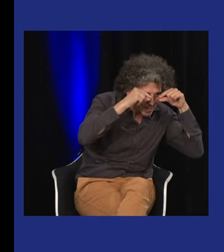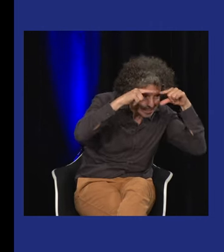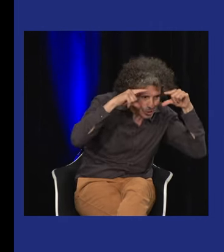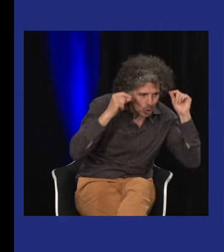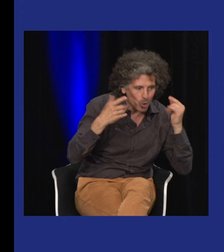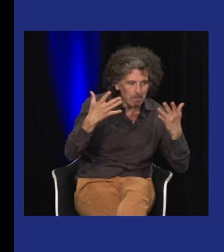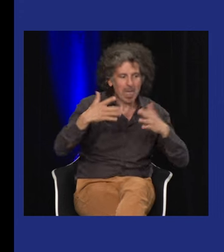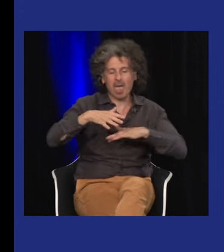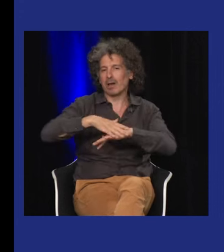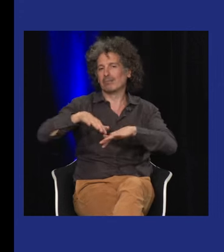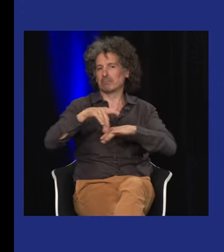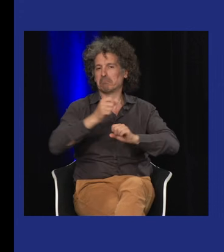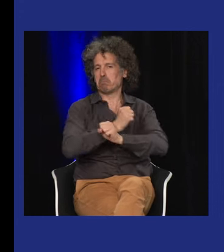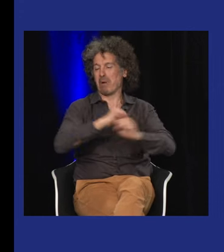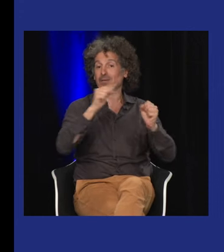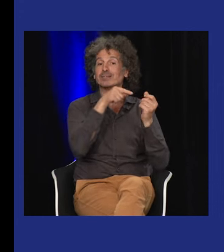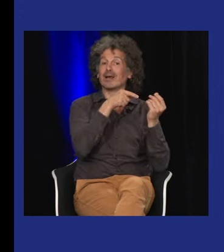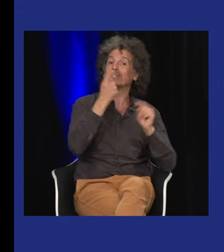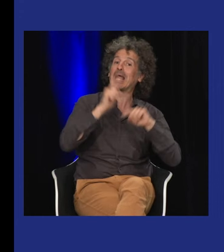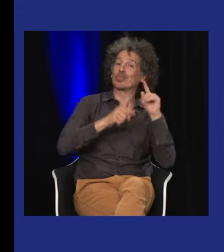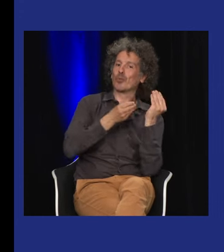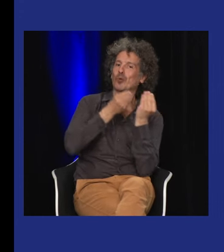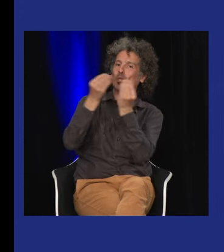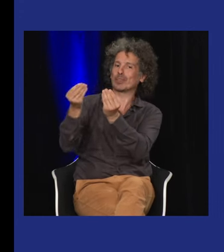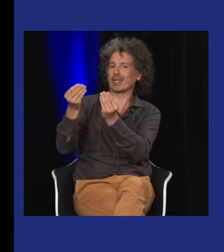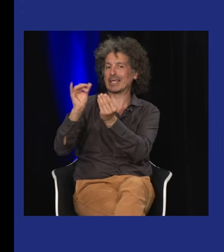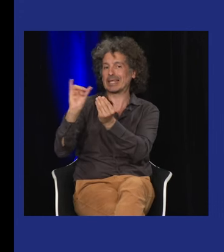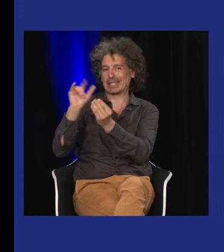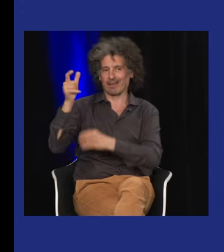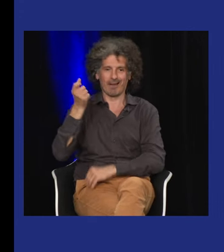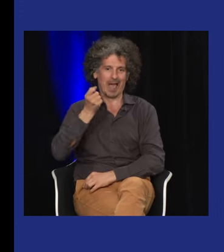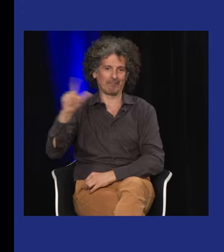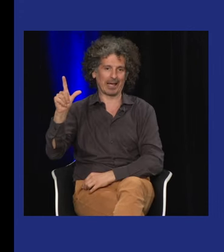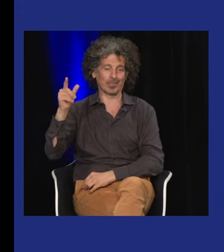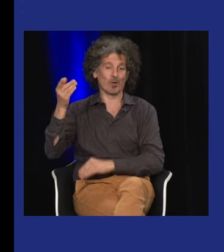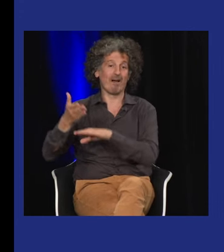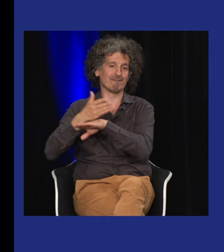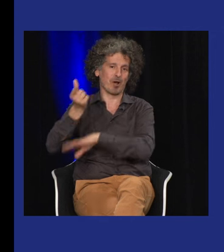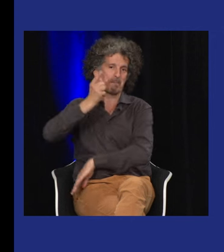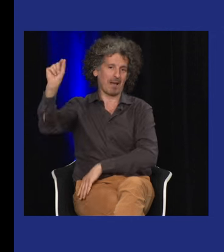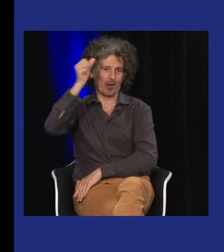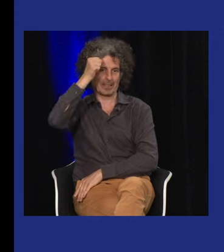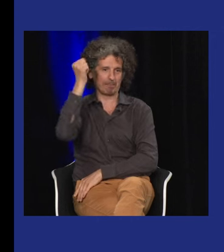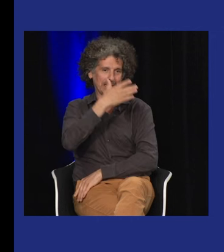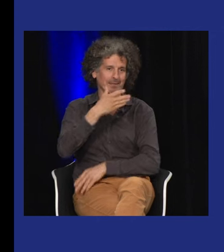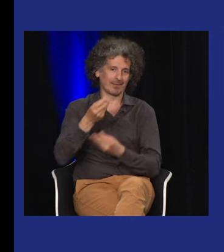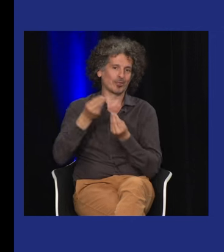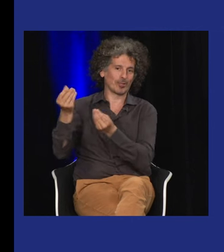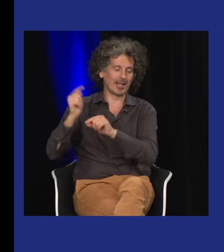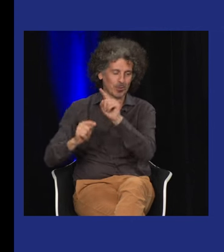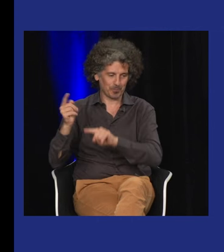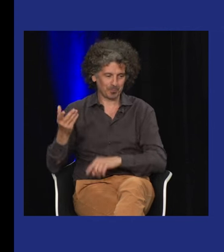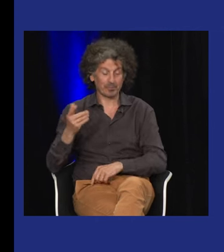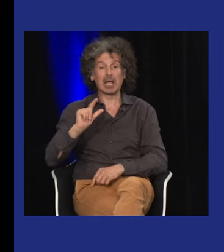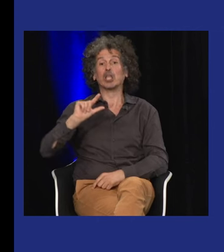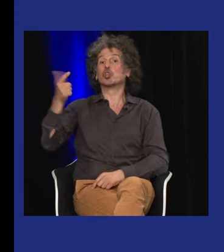il y a les yeux la bouche l'idée c'était de l'offrir à